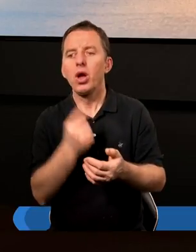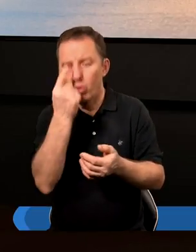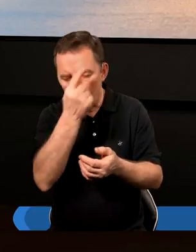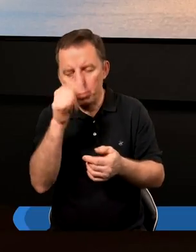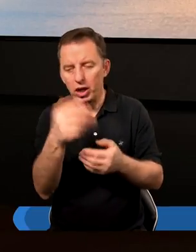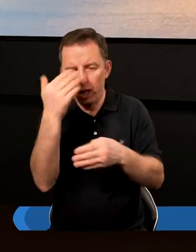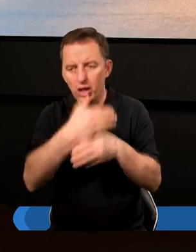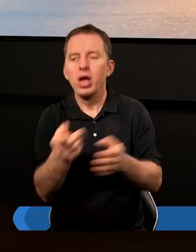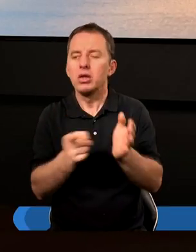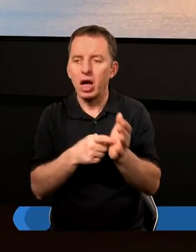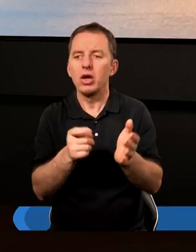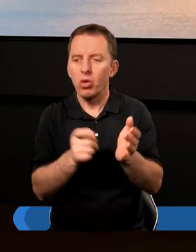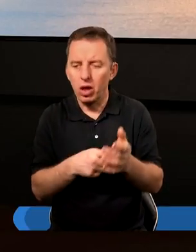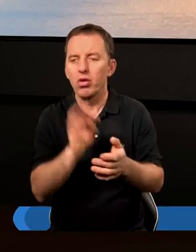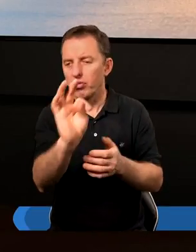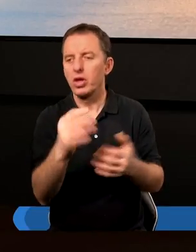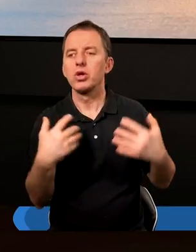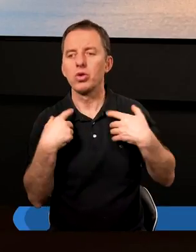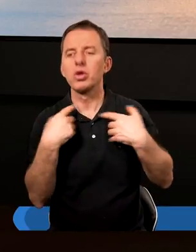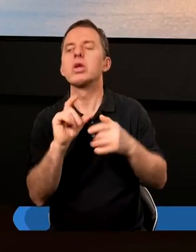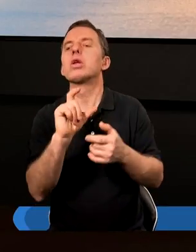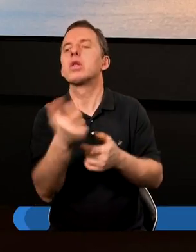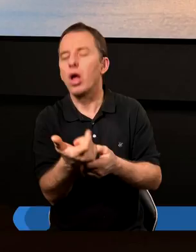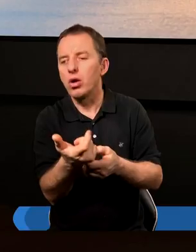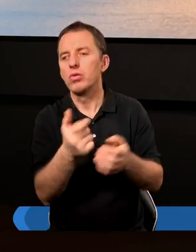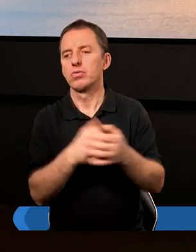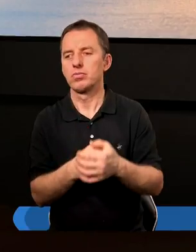Głupcze, tej nocy zażądają Twojego życia. I co?